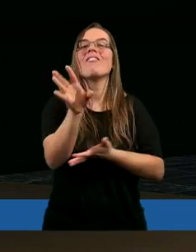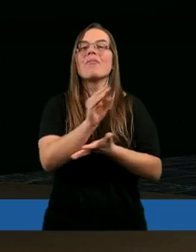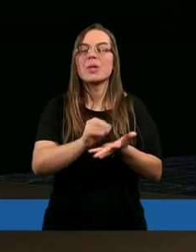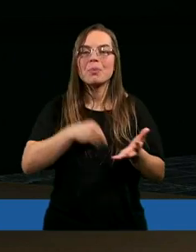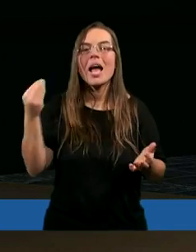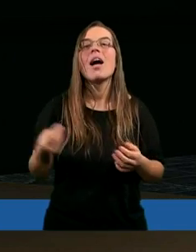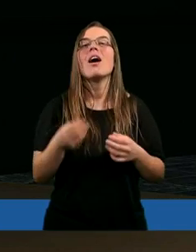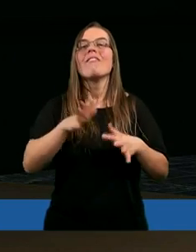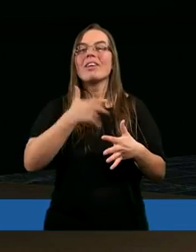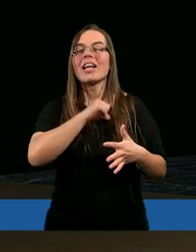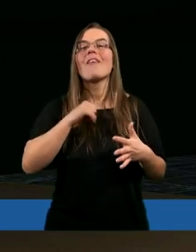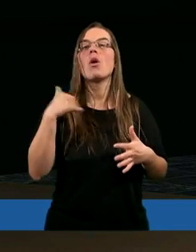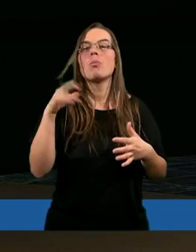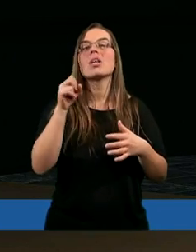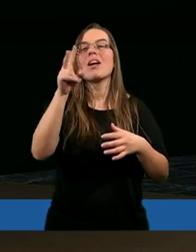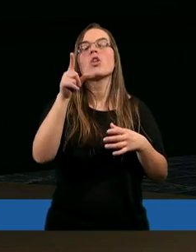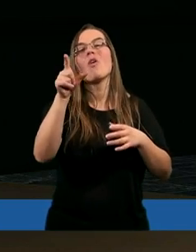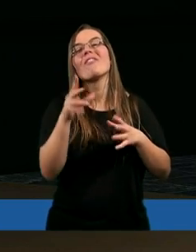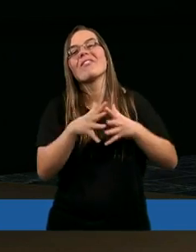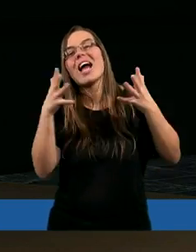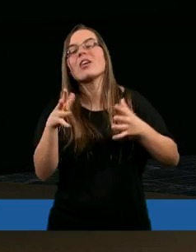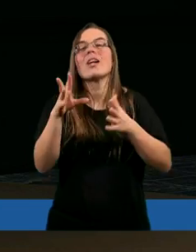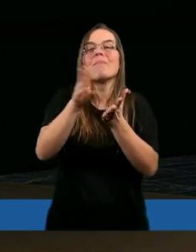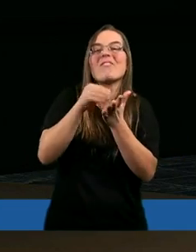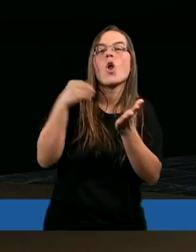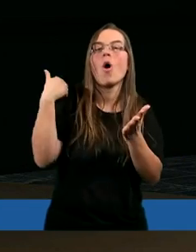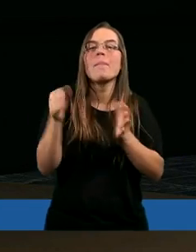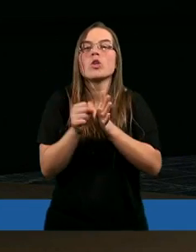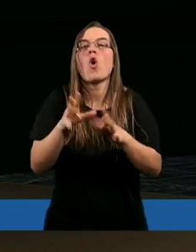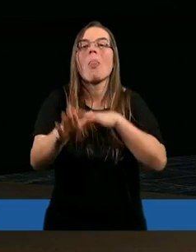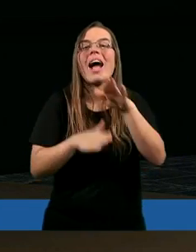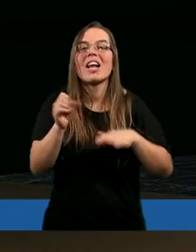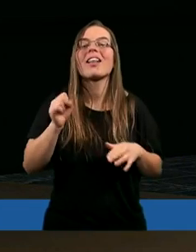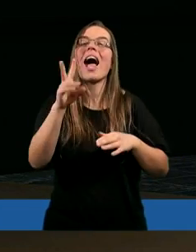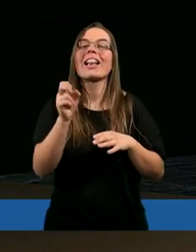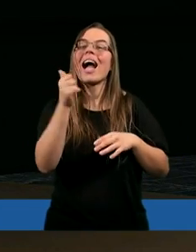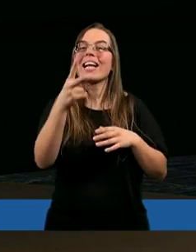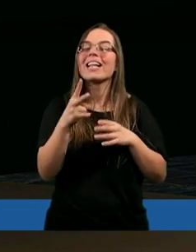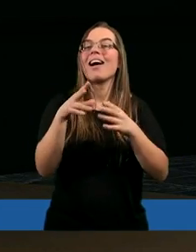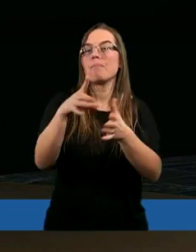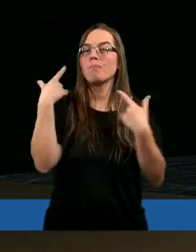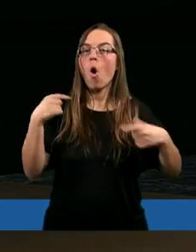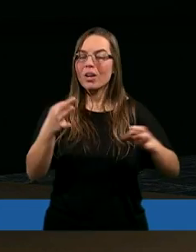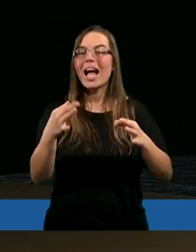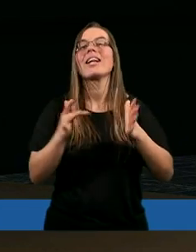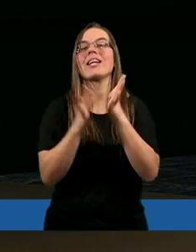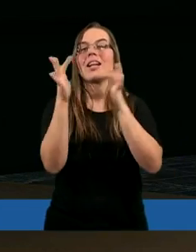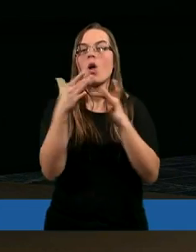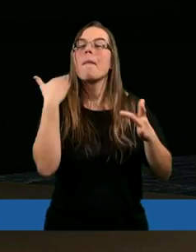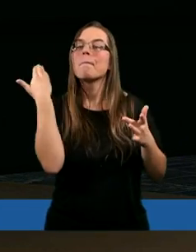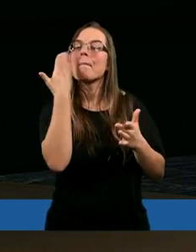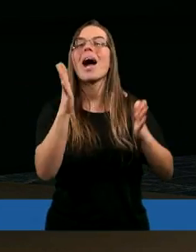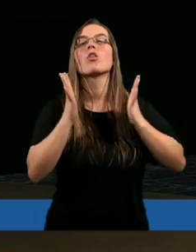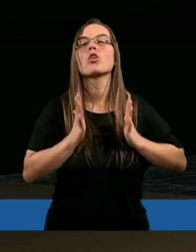piśmie, wydawałoby się tak, że dla ludu oni byli jakimś wzorem do naśladowania. A jednak postać Pana Jezusa była bardzo